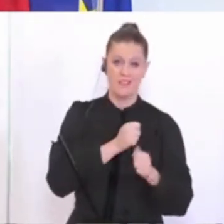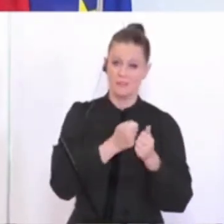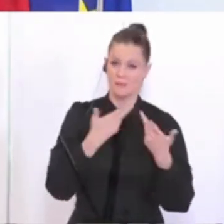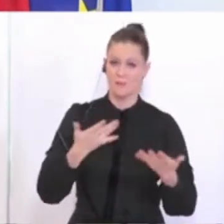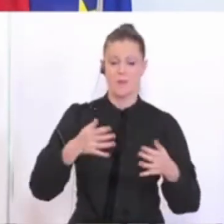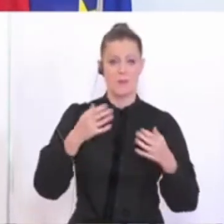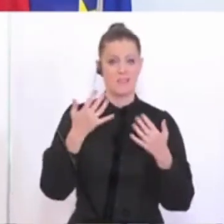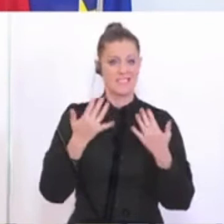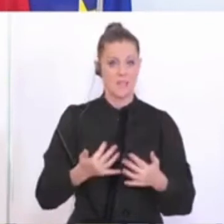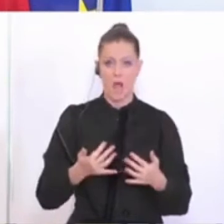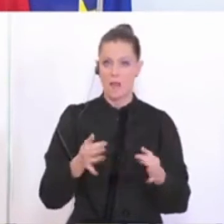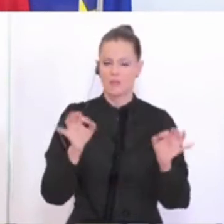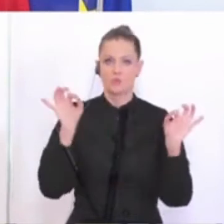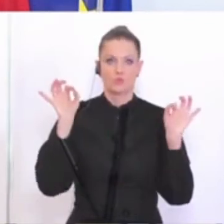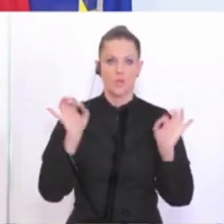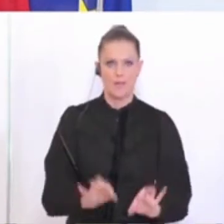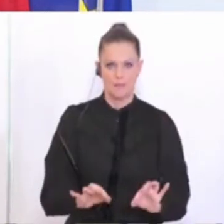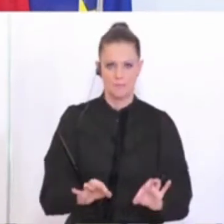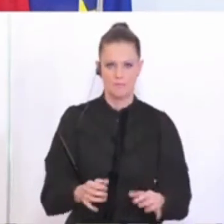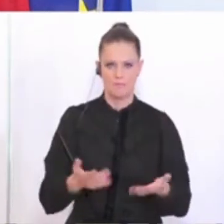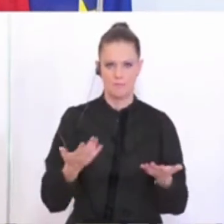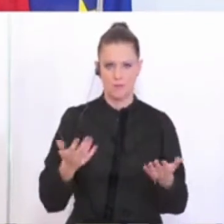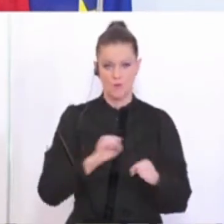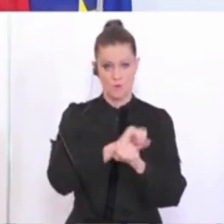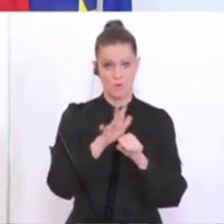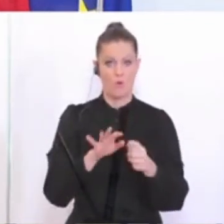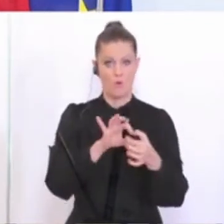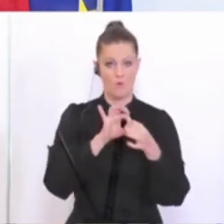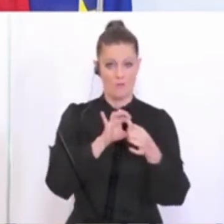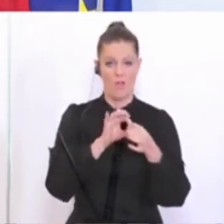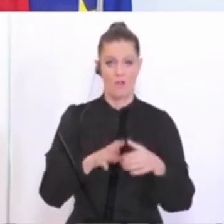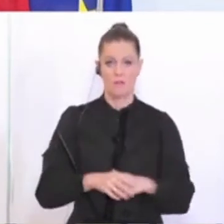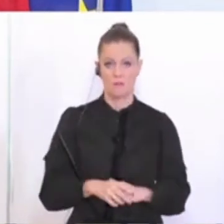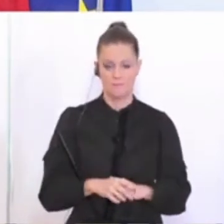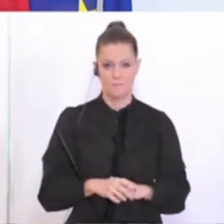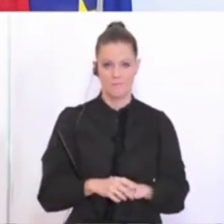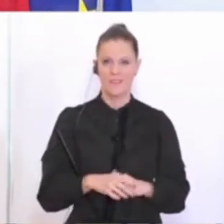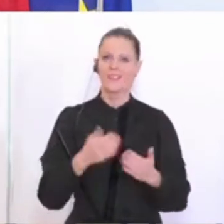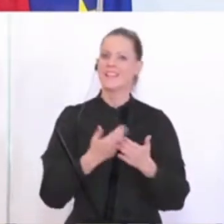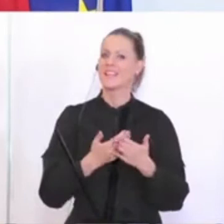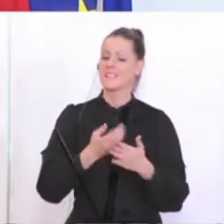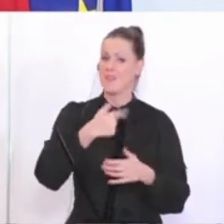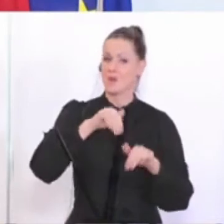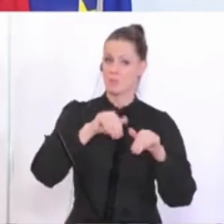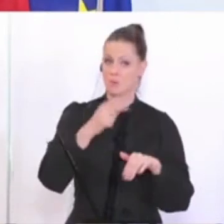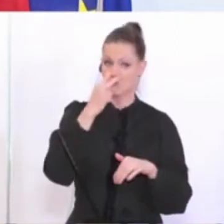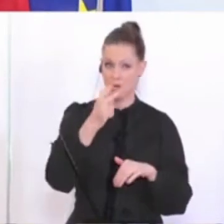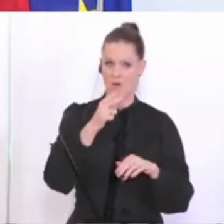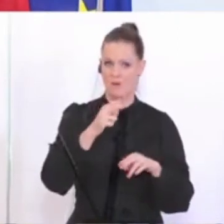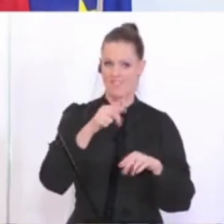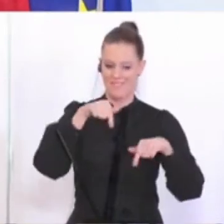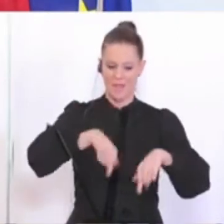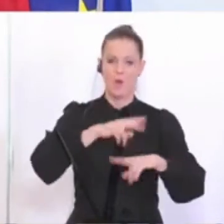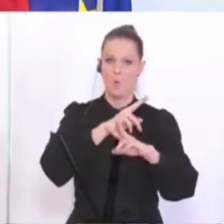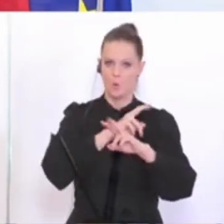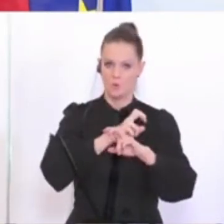sind, wo Menschen Opfer werden des Coronavirus. Das heißt also, wir müssen jetzt danach trachten, dass wir auch natürlich auf nationaler